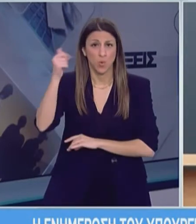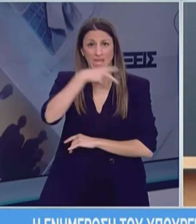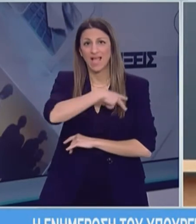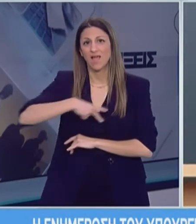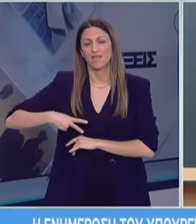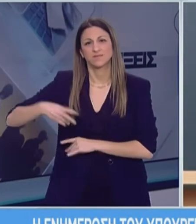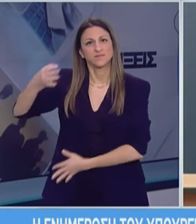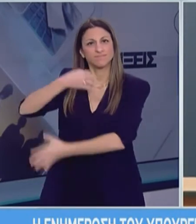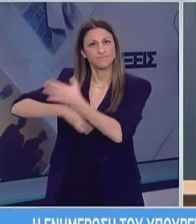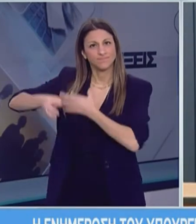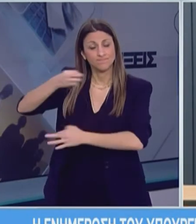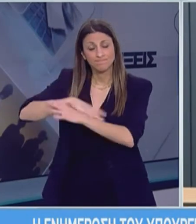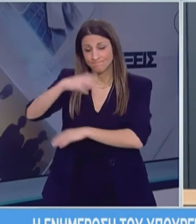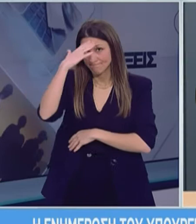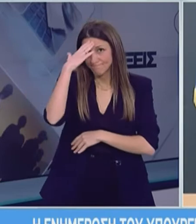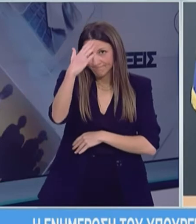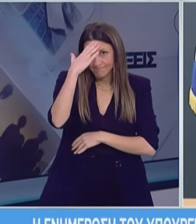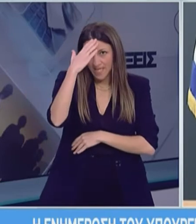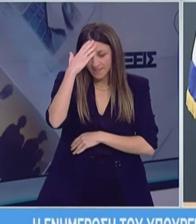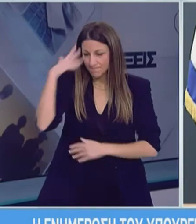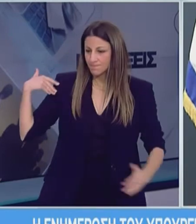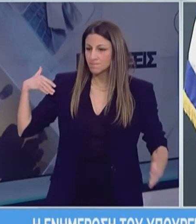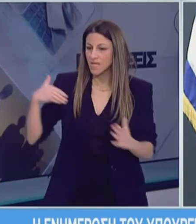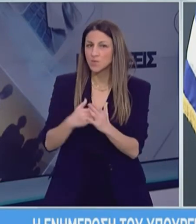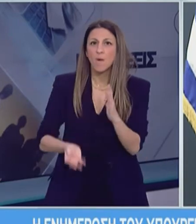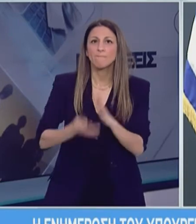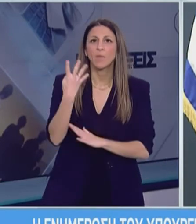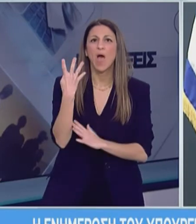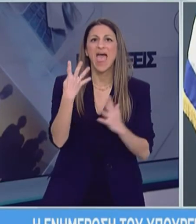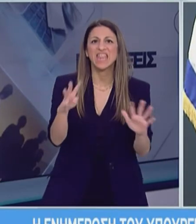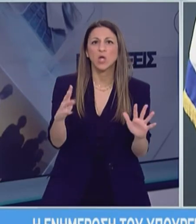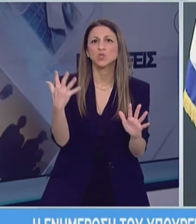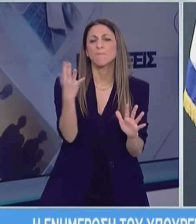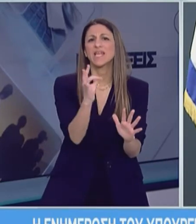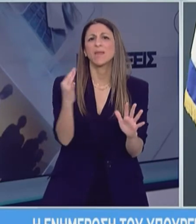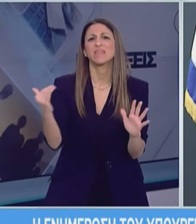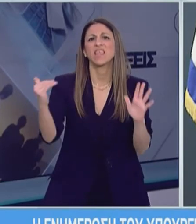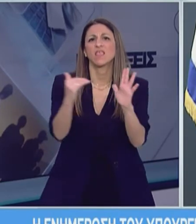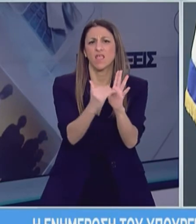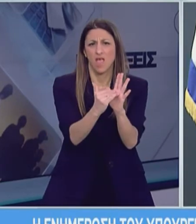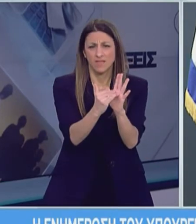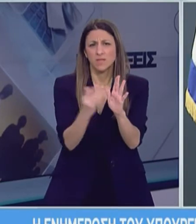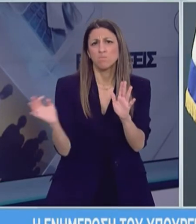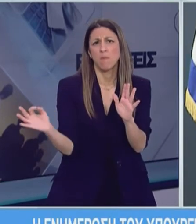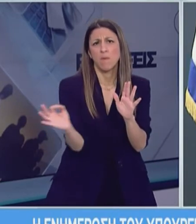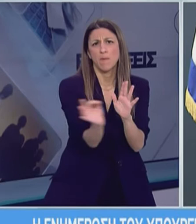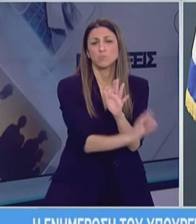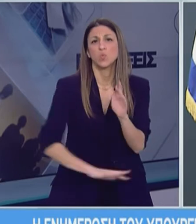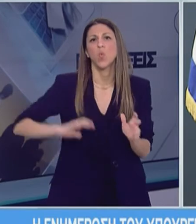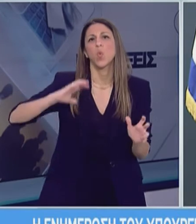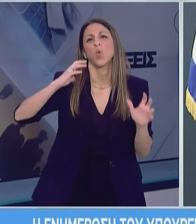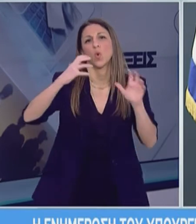Καλησπέρα σας. Ως σήμερα, περισσότερα από 955.000 κρούσματα του Νέου Κορονοϊού έχουν καταγραφεί παγκοσμίως,